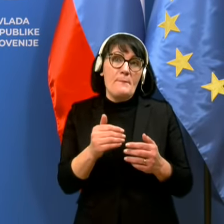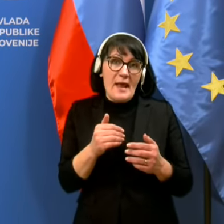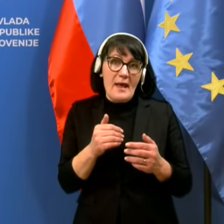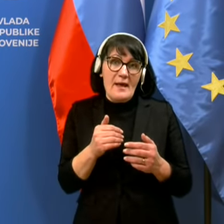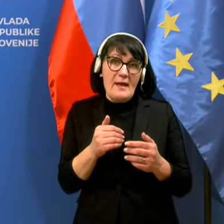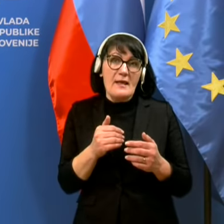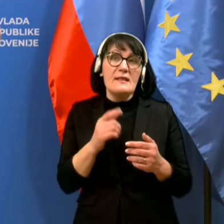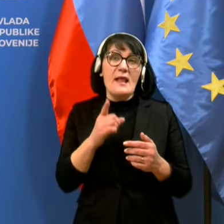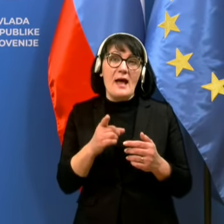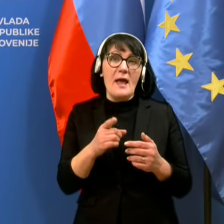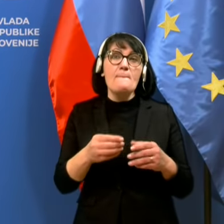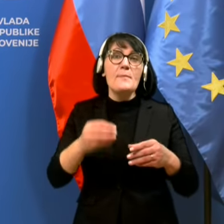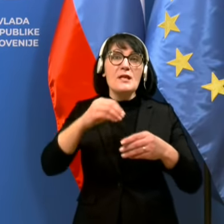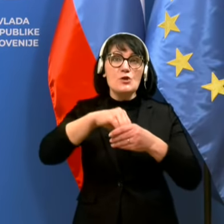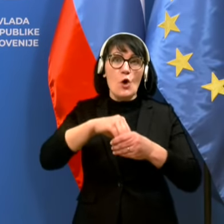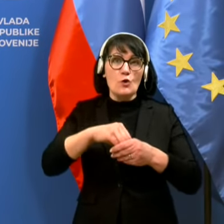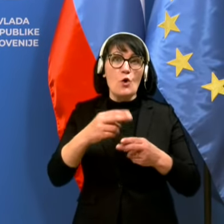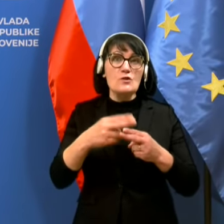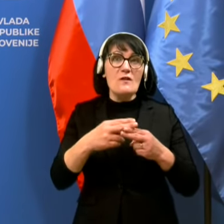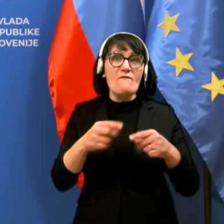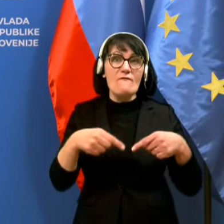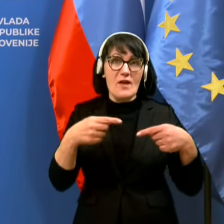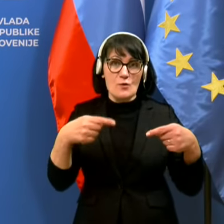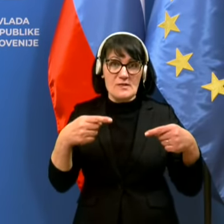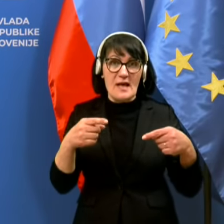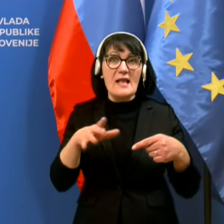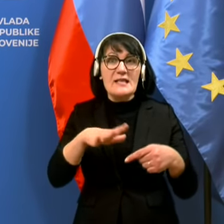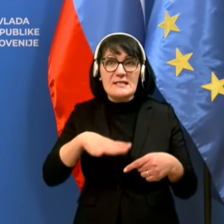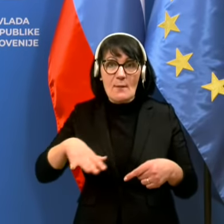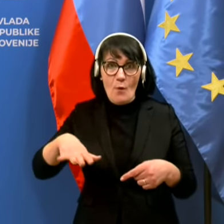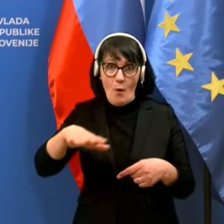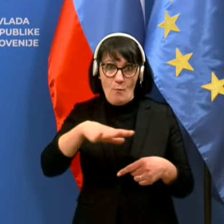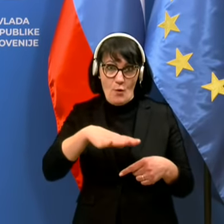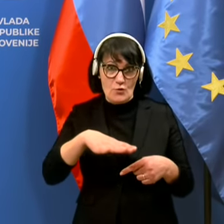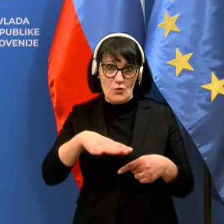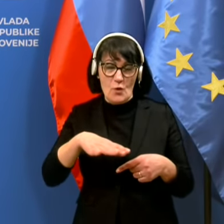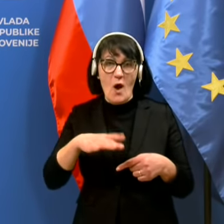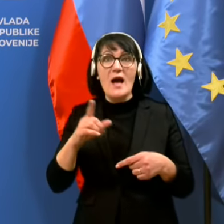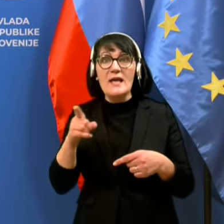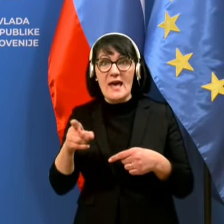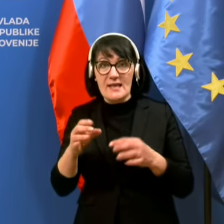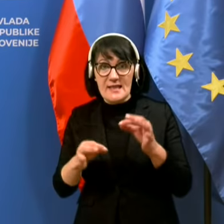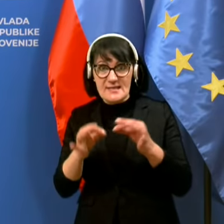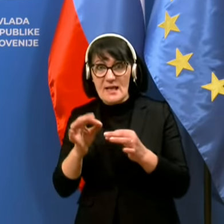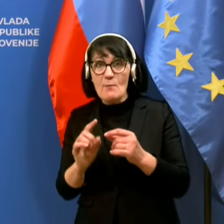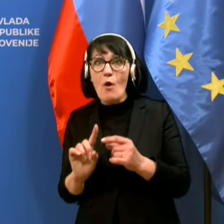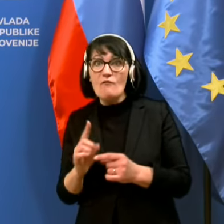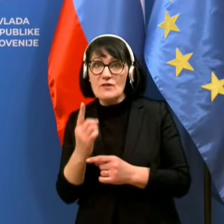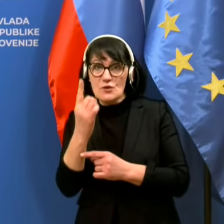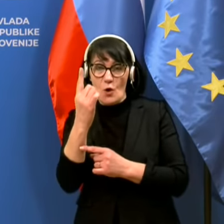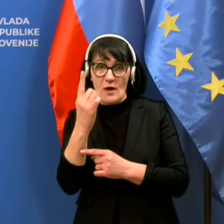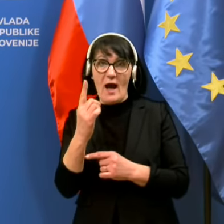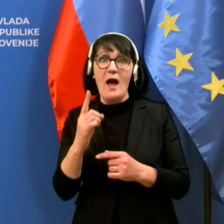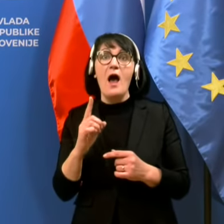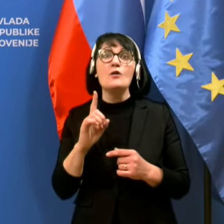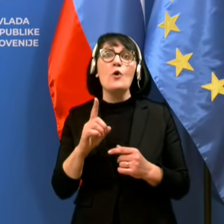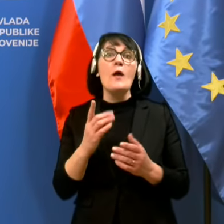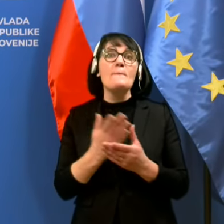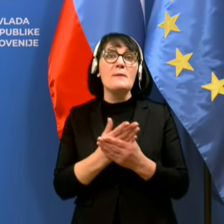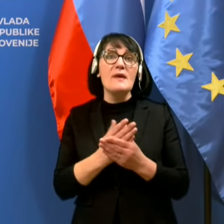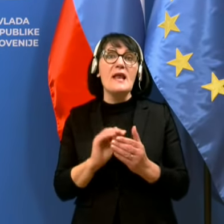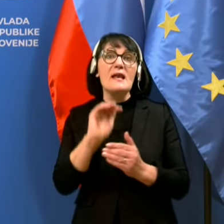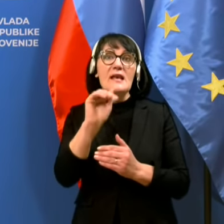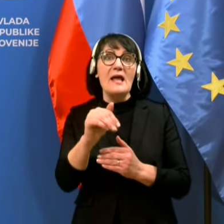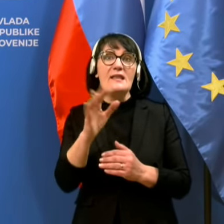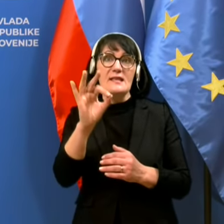je prisotnost virusa na tistem območju, v tistem kontekstu, ki testiramo, visoka. Torej je primira nad deset